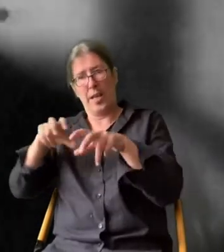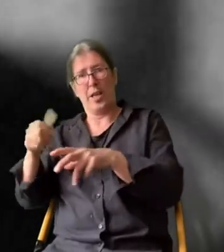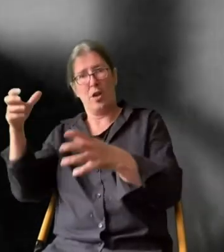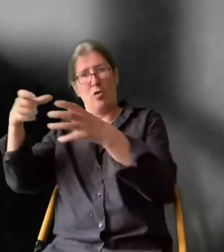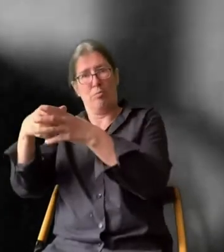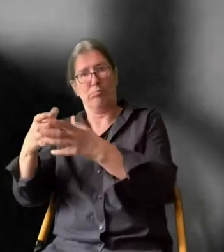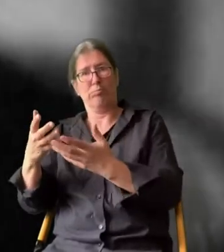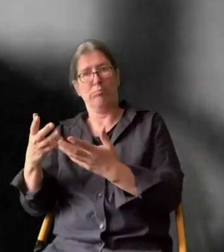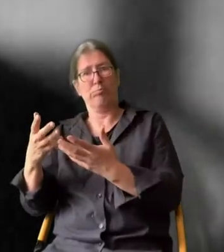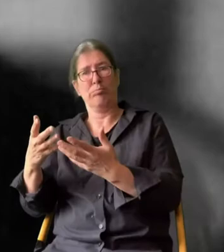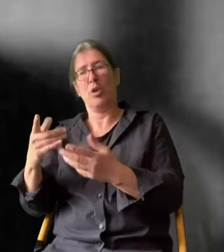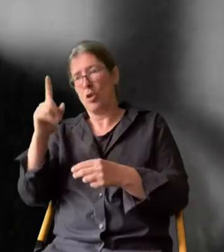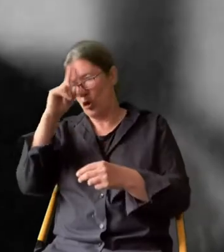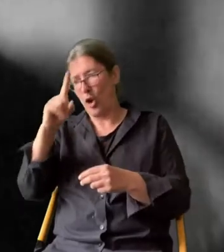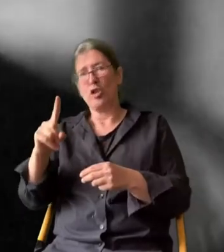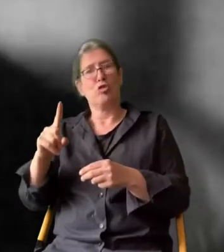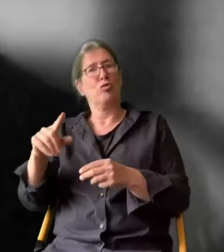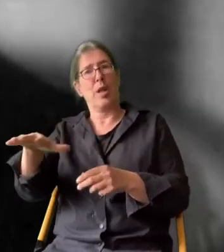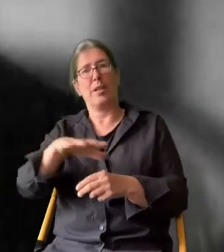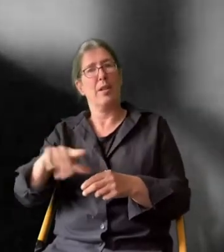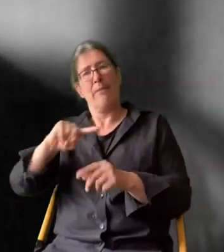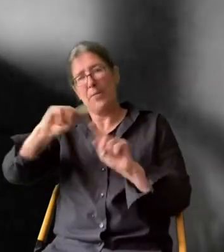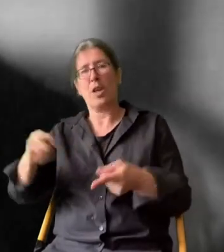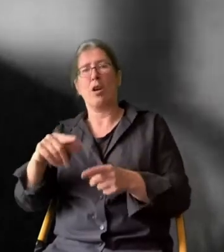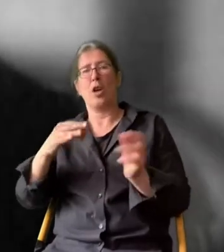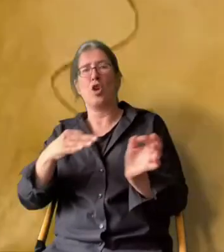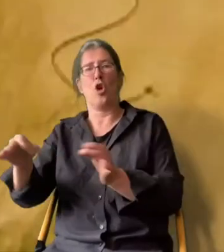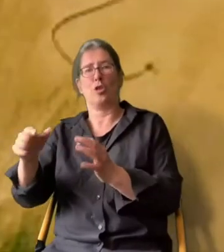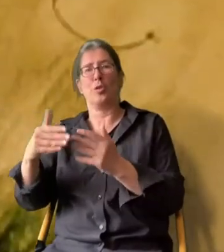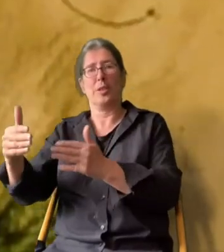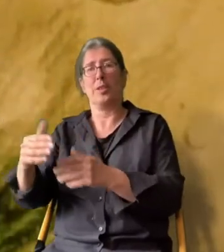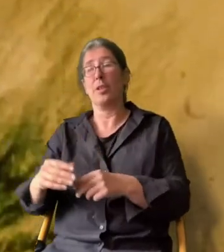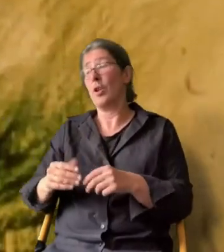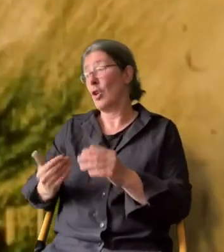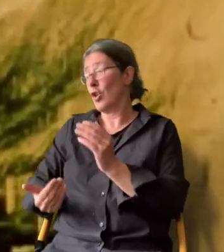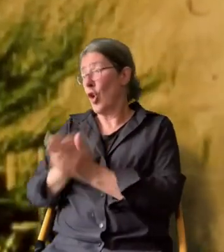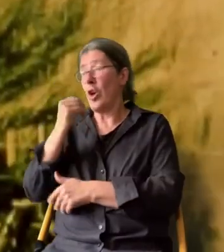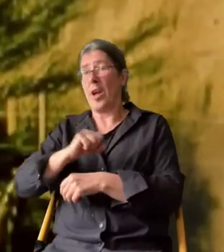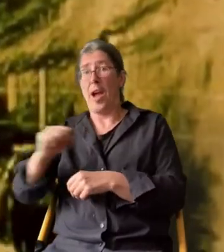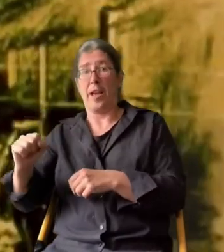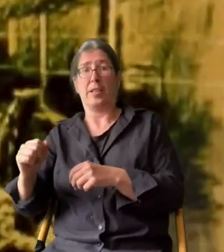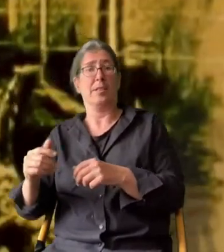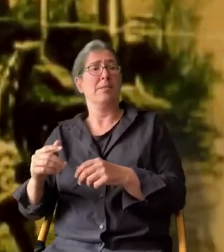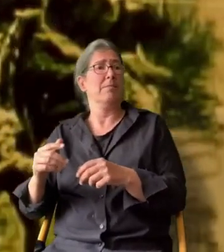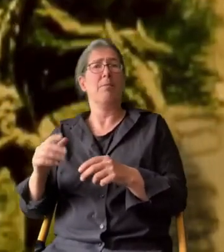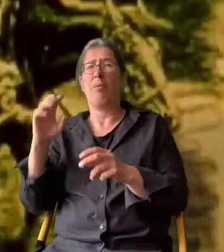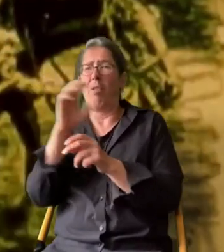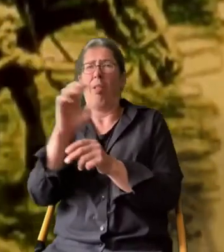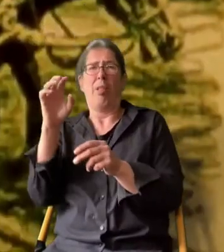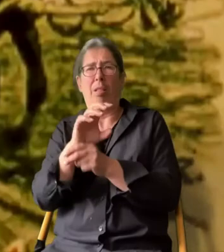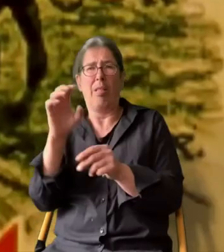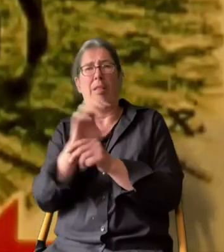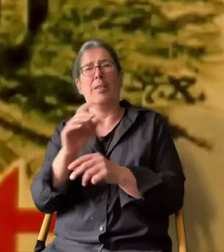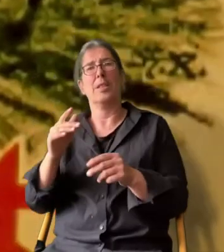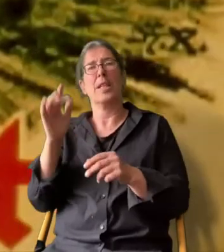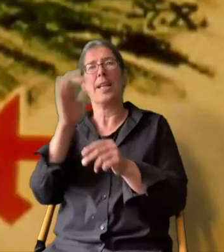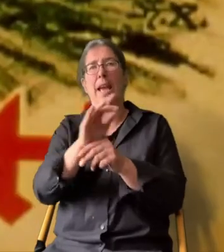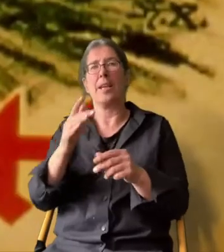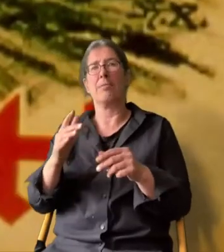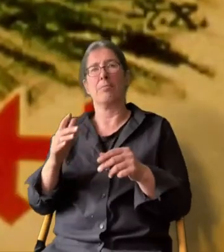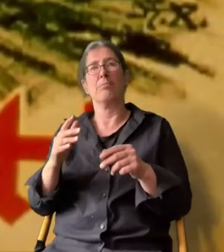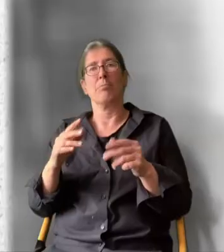Regierung bilden, die Deutschland wieder in Ordnung bringt. Die neue Rechte-Front hetzt gegen den Young-Plan,